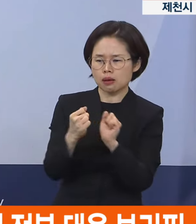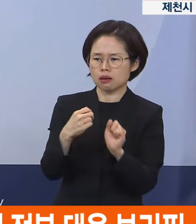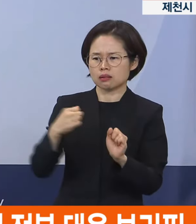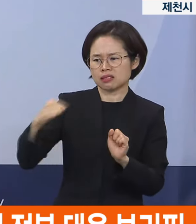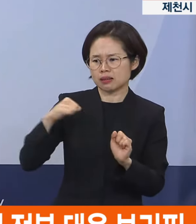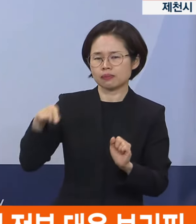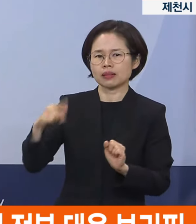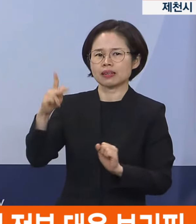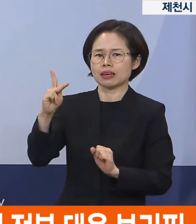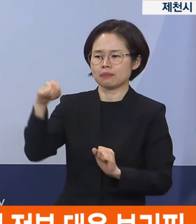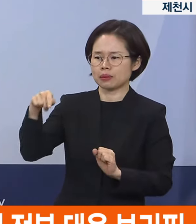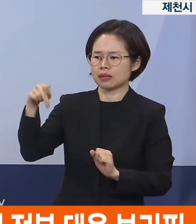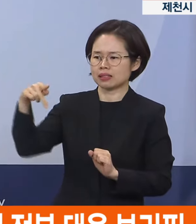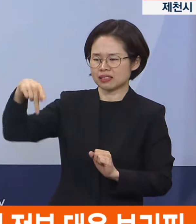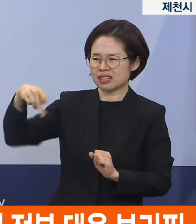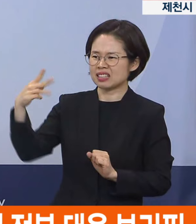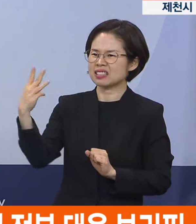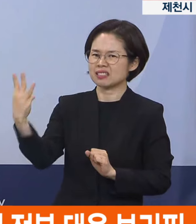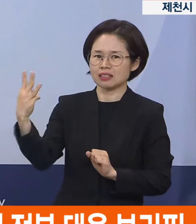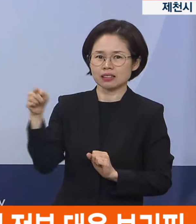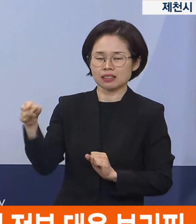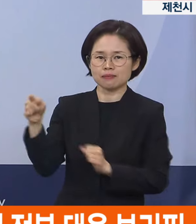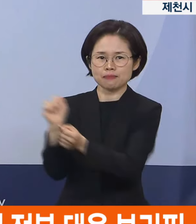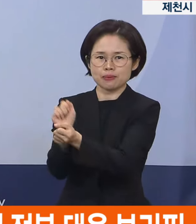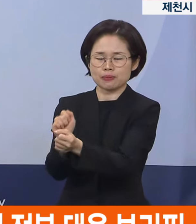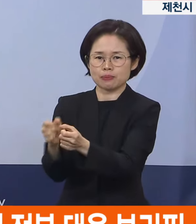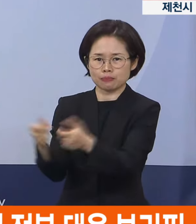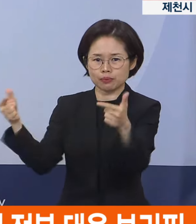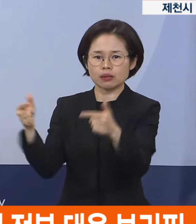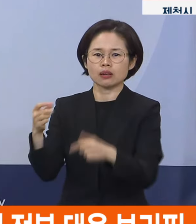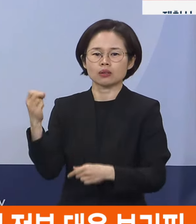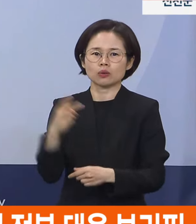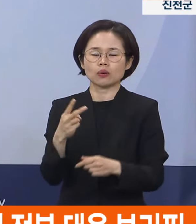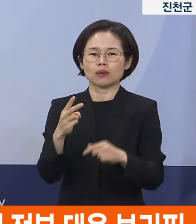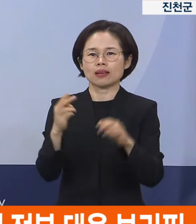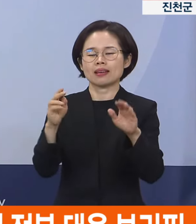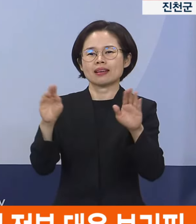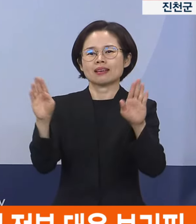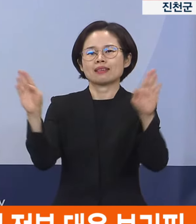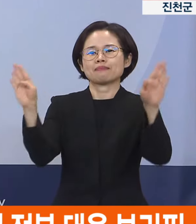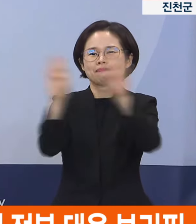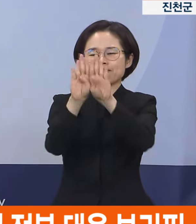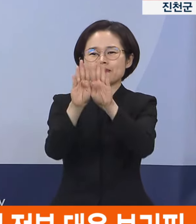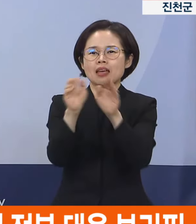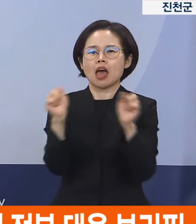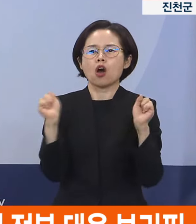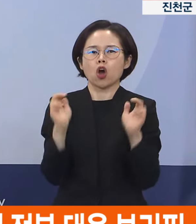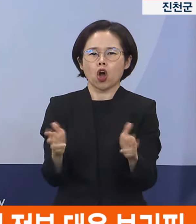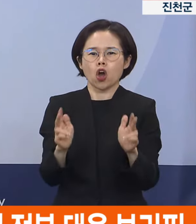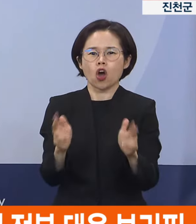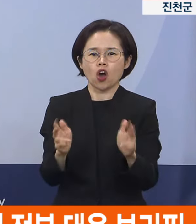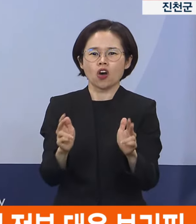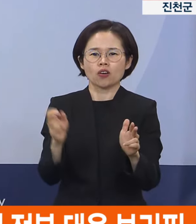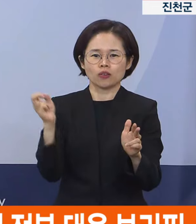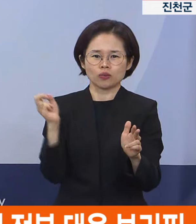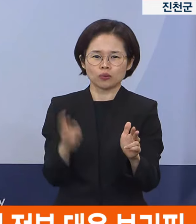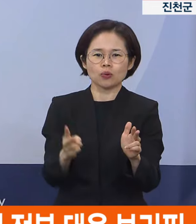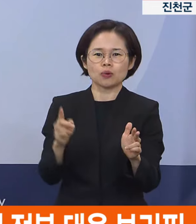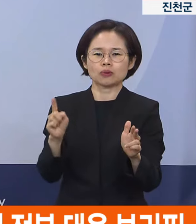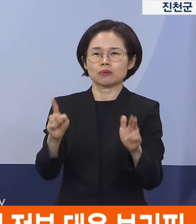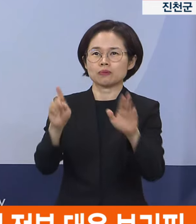확산되고 에어컨 사용으로 인한 실내 환기 부족 휴가철 이동량 증가 등이 복합적으로